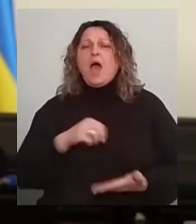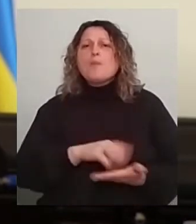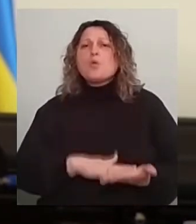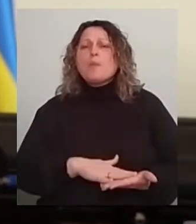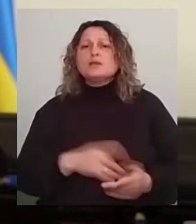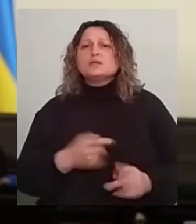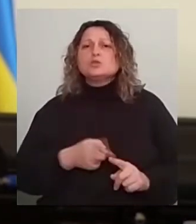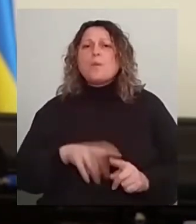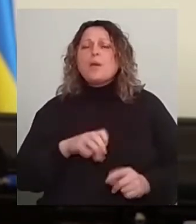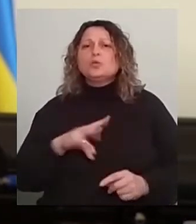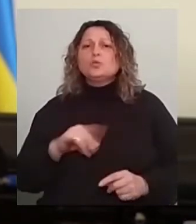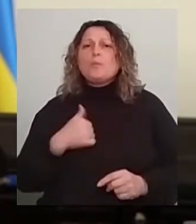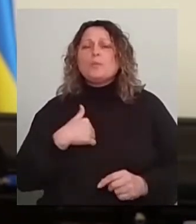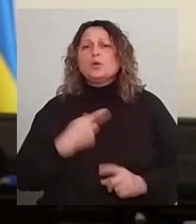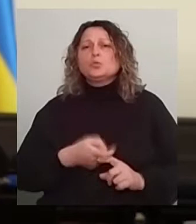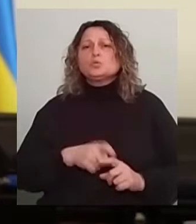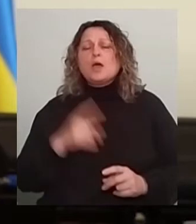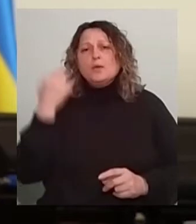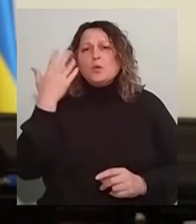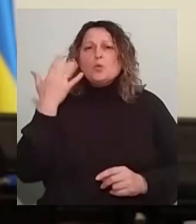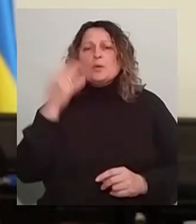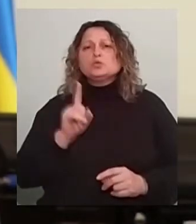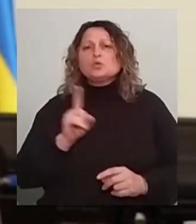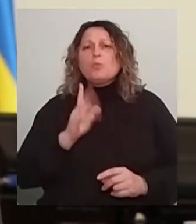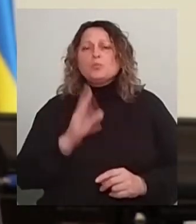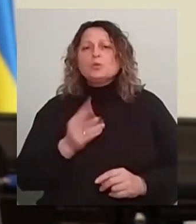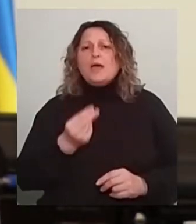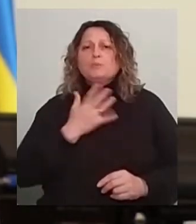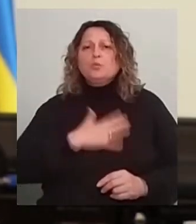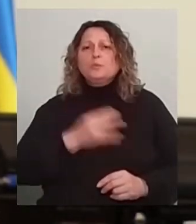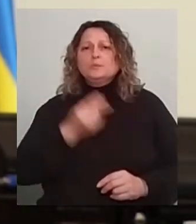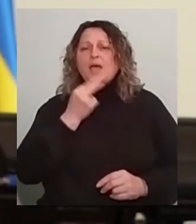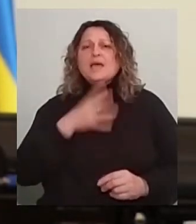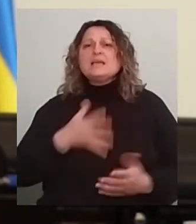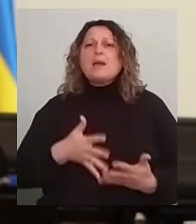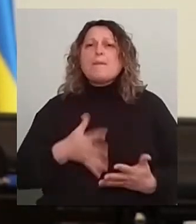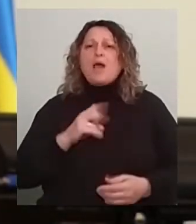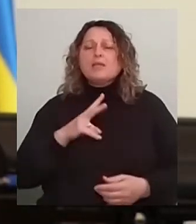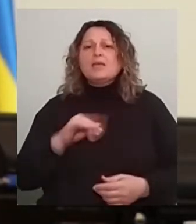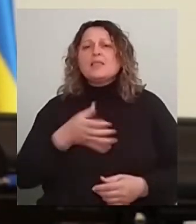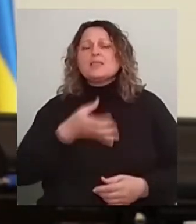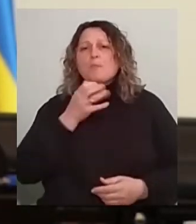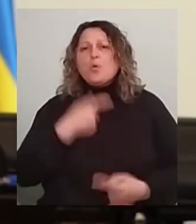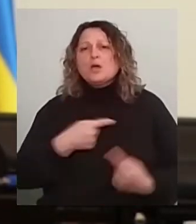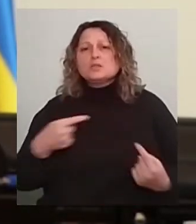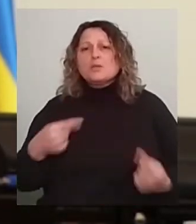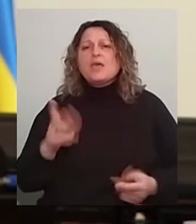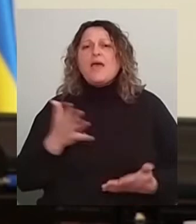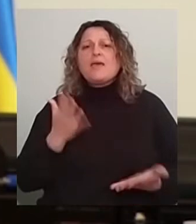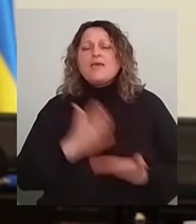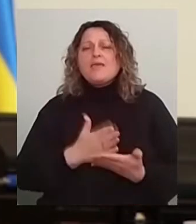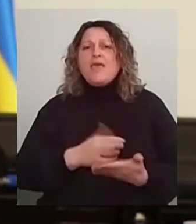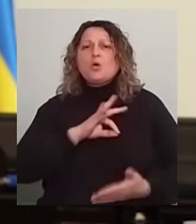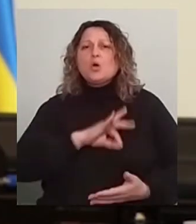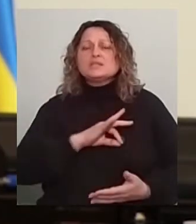сподобається нашим дітям. В переважній більшості воно вміщує в себе запіканки, напої різноманітні, які є корисними за визначенням